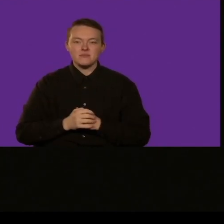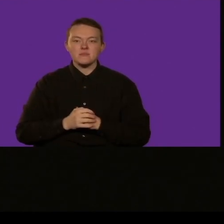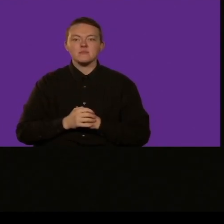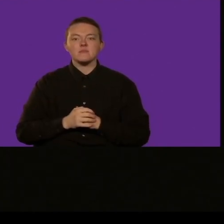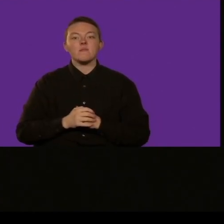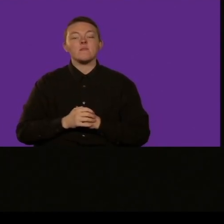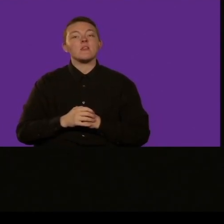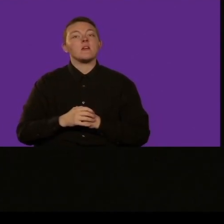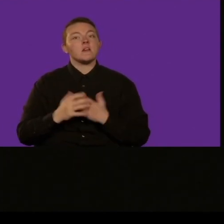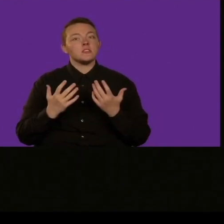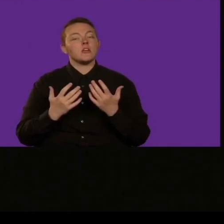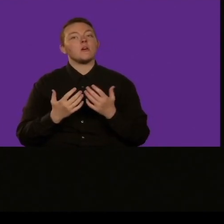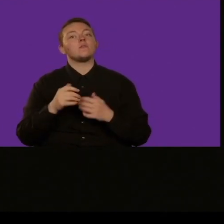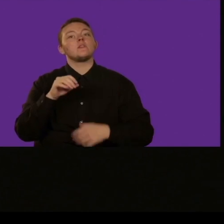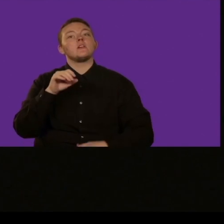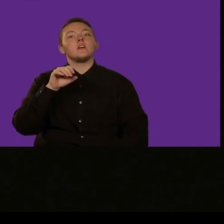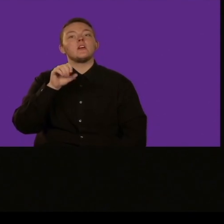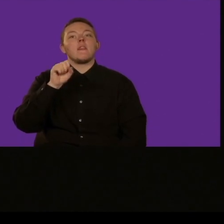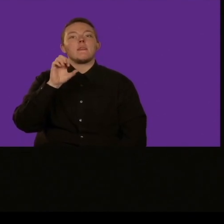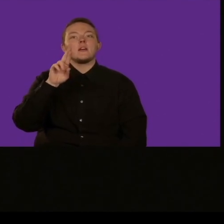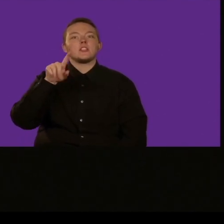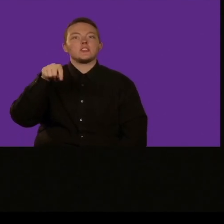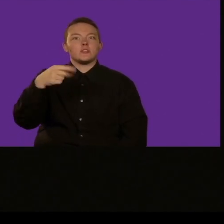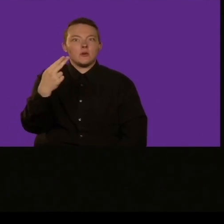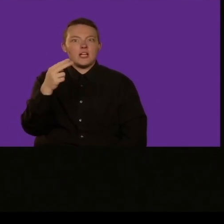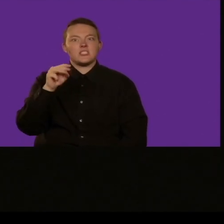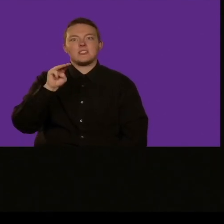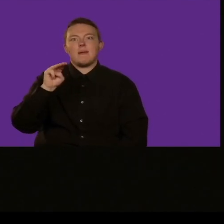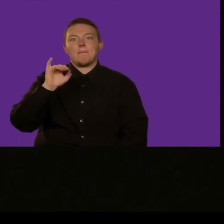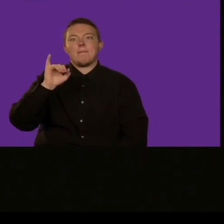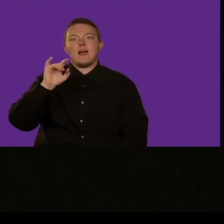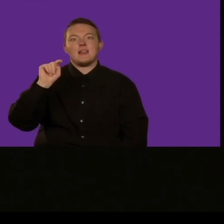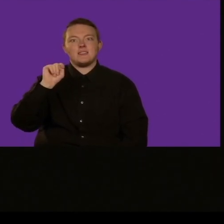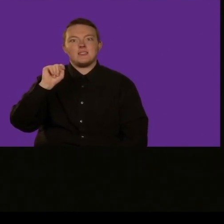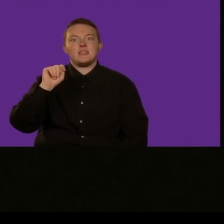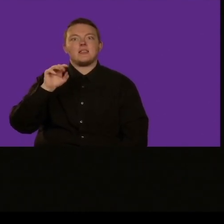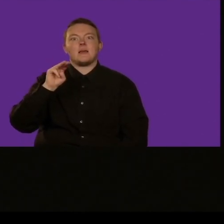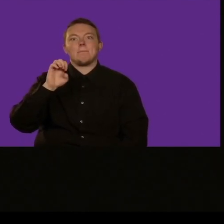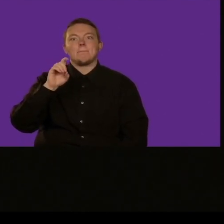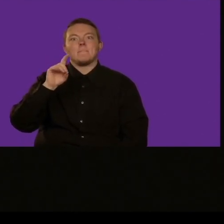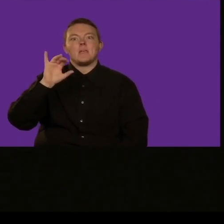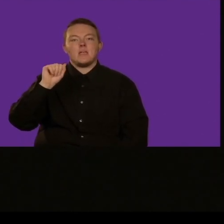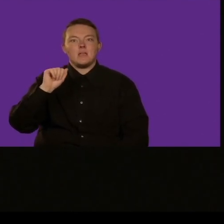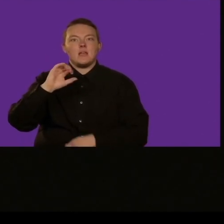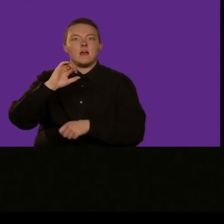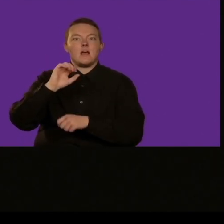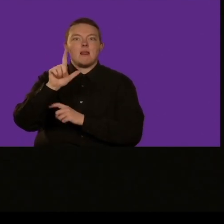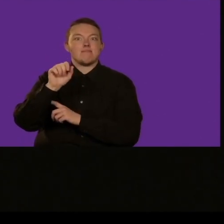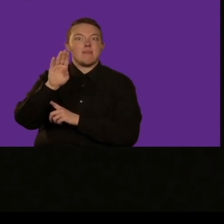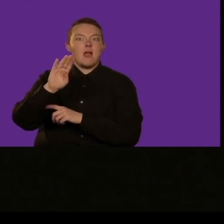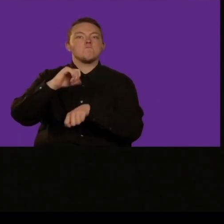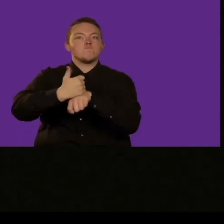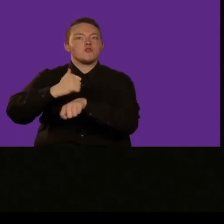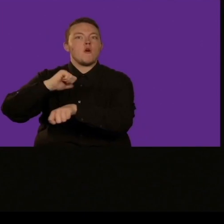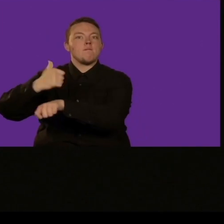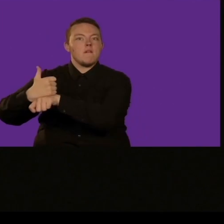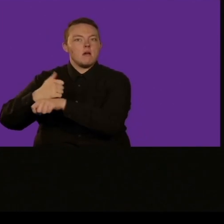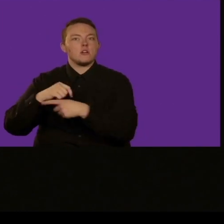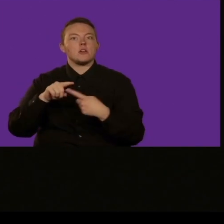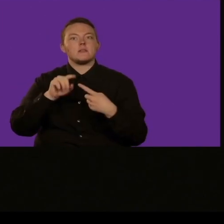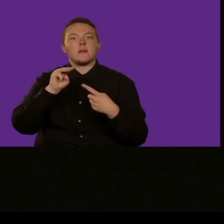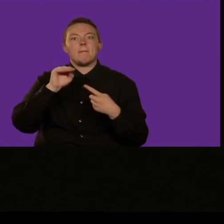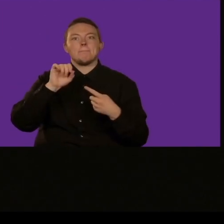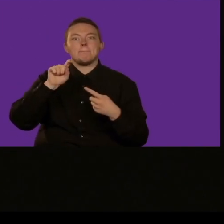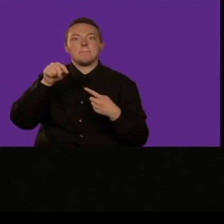si è partecipato in questo tipo di idee in diverse persone per poter arrivare ai bambini e poter arrivare alla loro